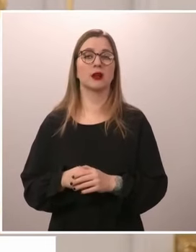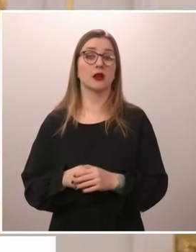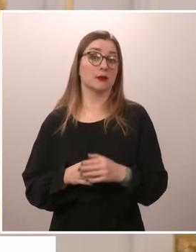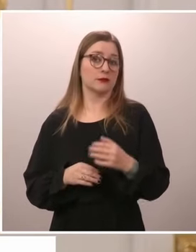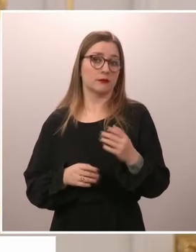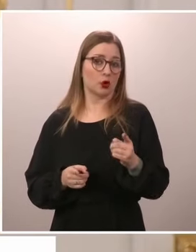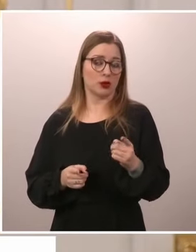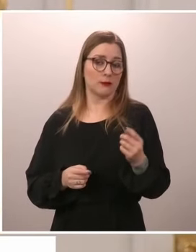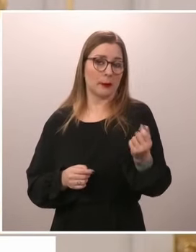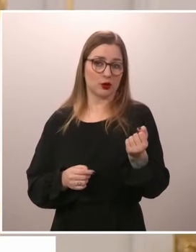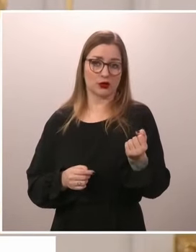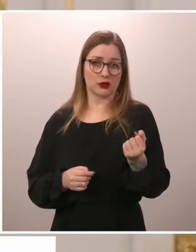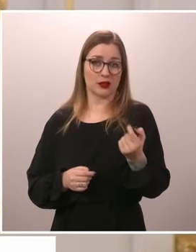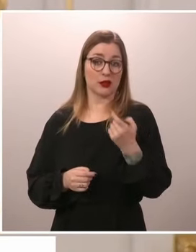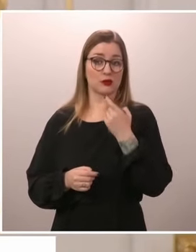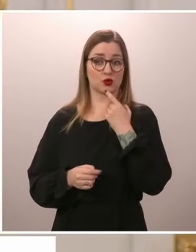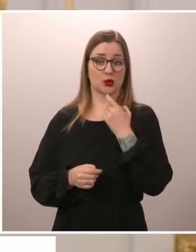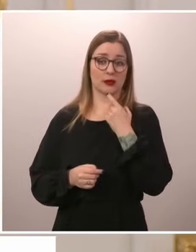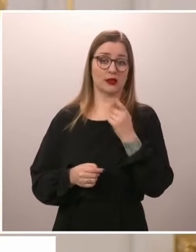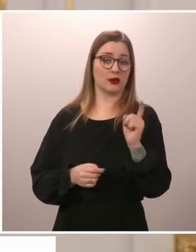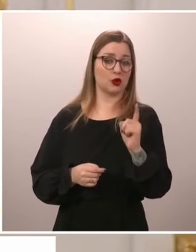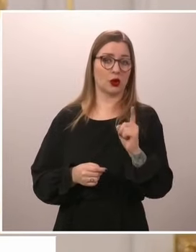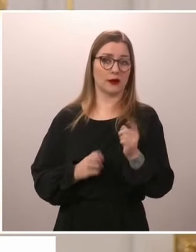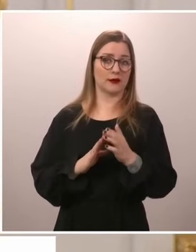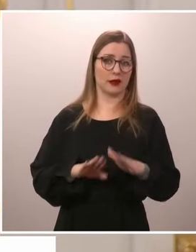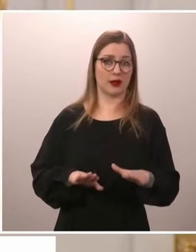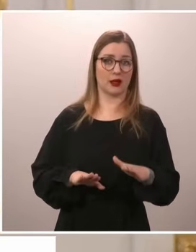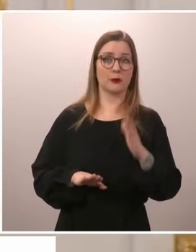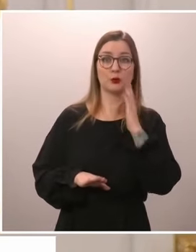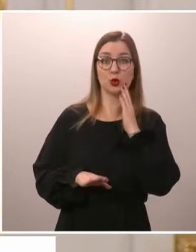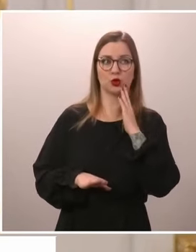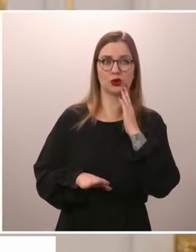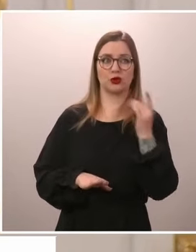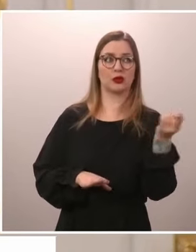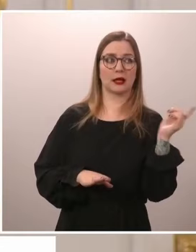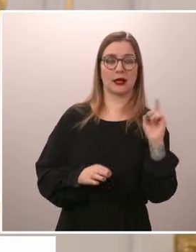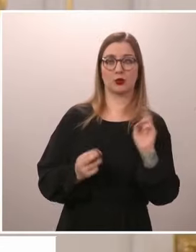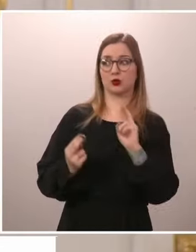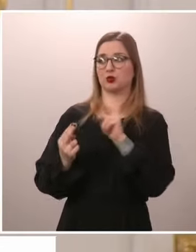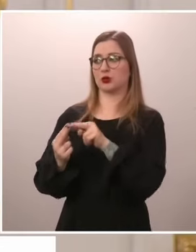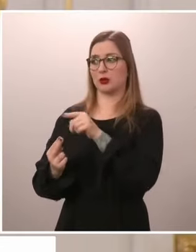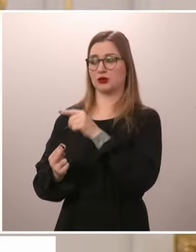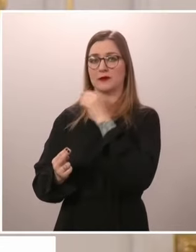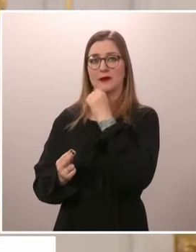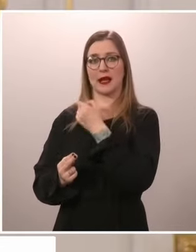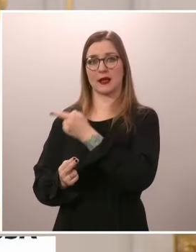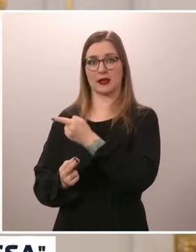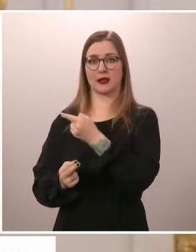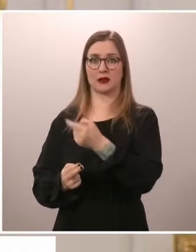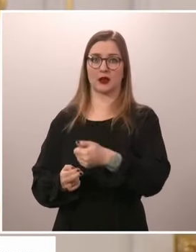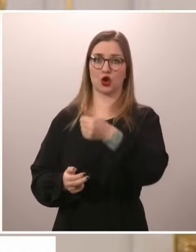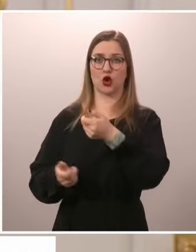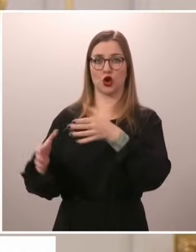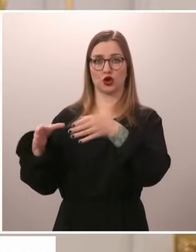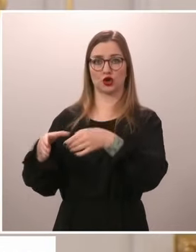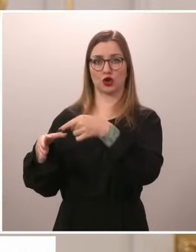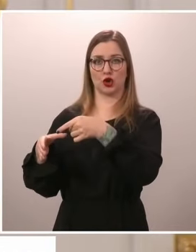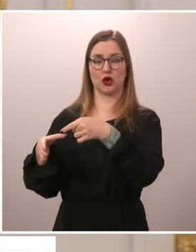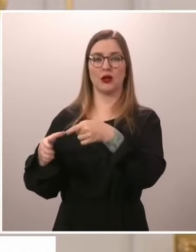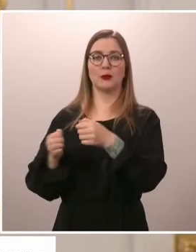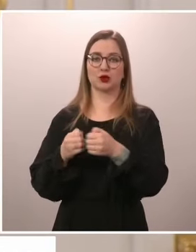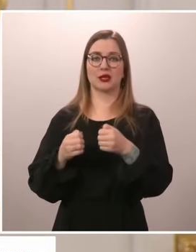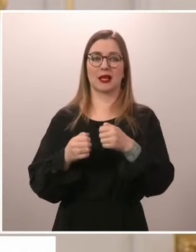Suomea pyydetään muodossa tai toisessa ottamaan yhteyttä Venäjän poliittiseen johtoon, mutta sen pyynnönti pitää tulla meidän